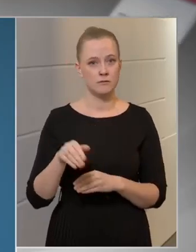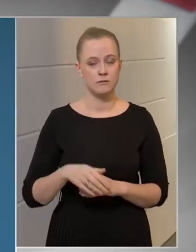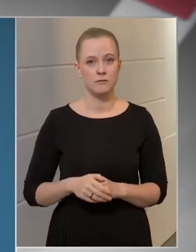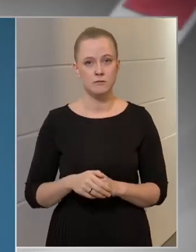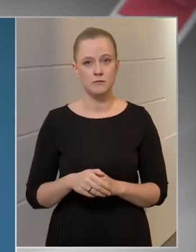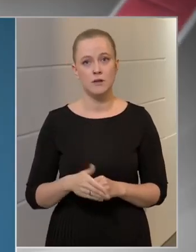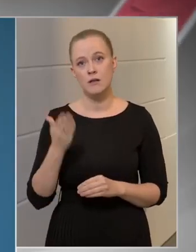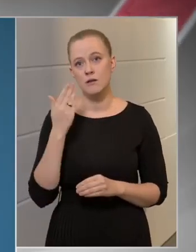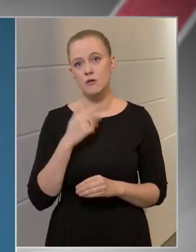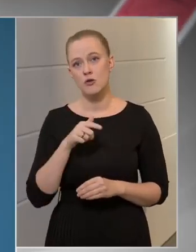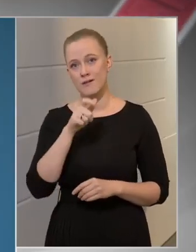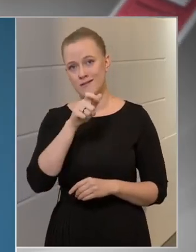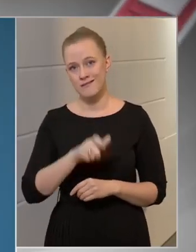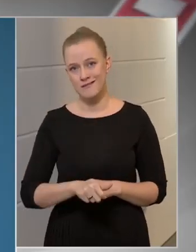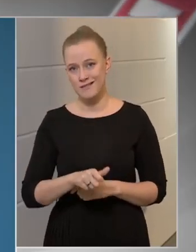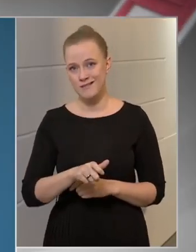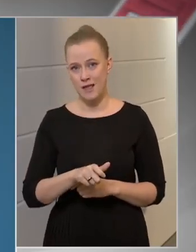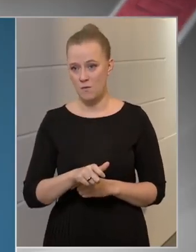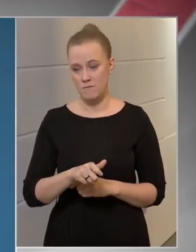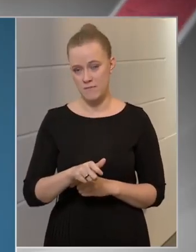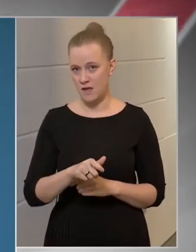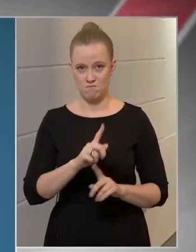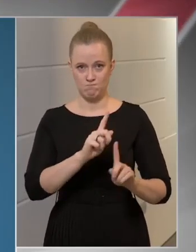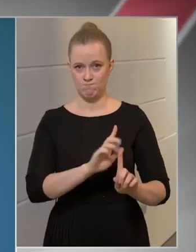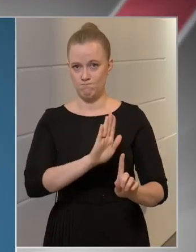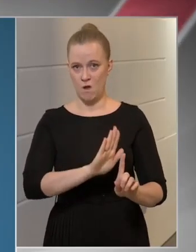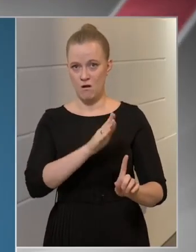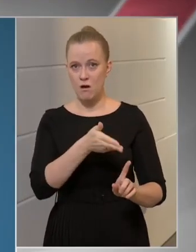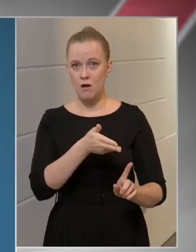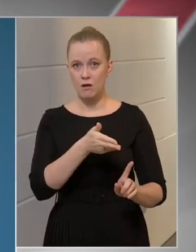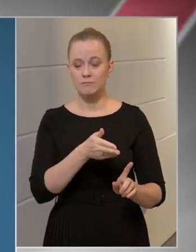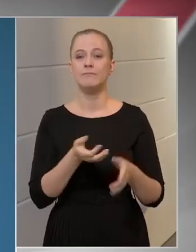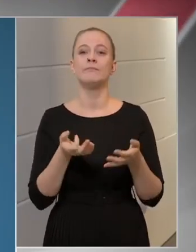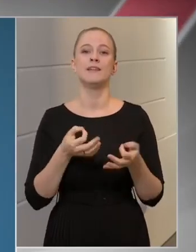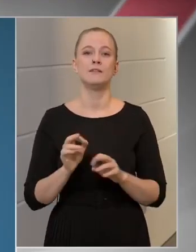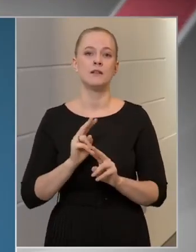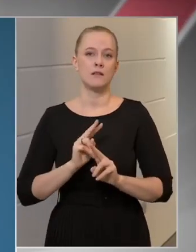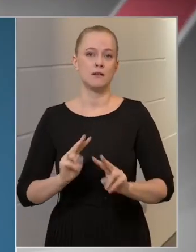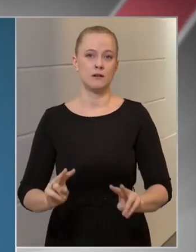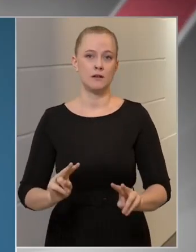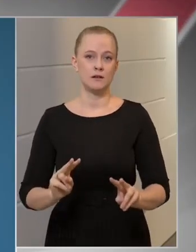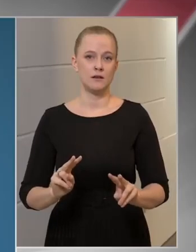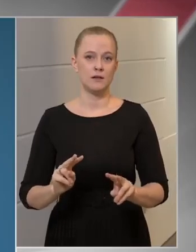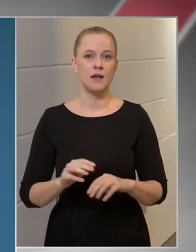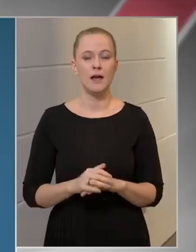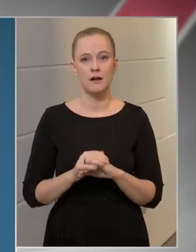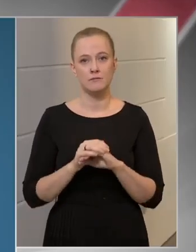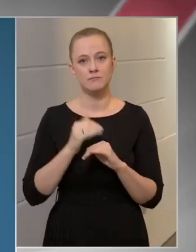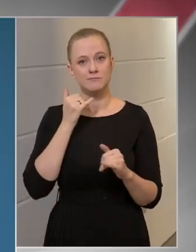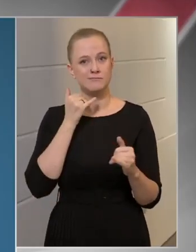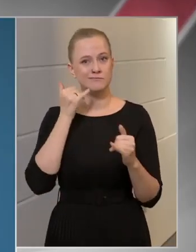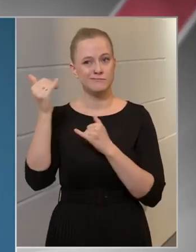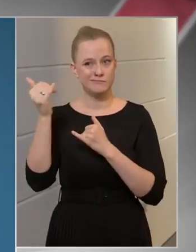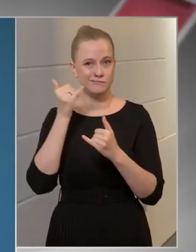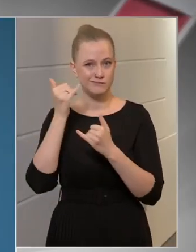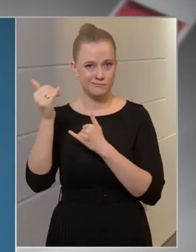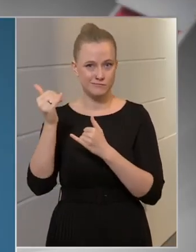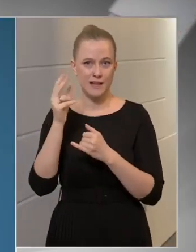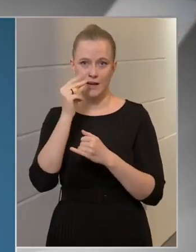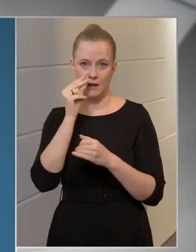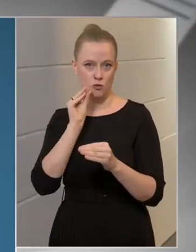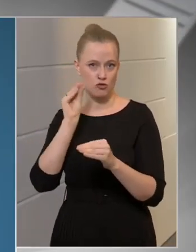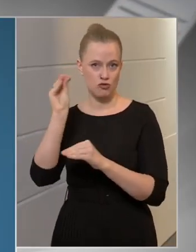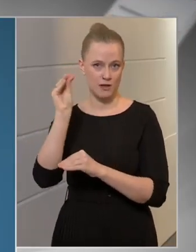és amennyiben ennek a személy nem tesz eleget, abban az esetben intézkedni kell a hívásfogadó központon keresztül a